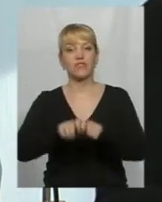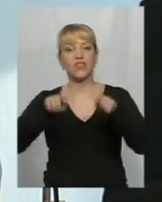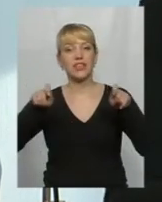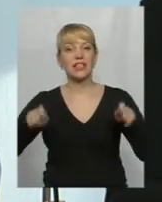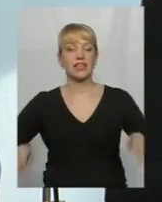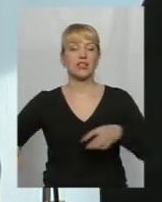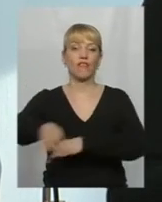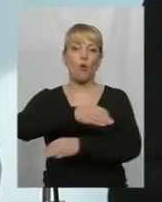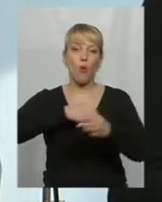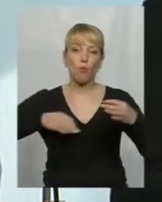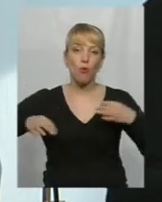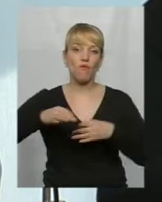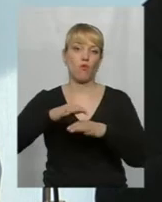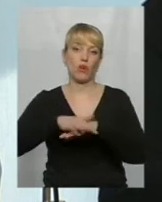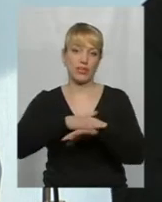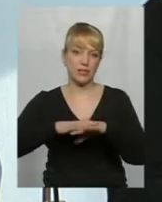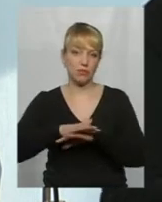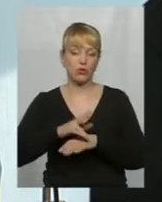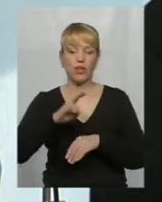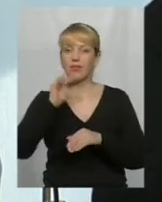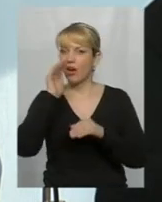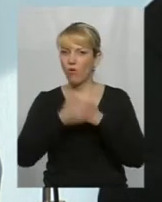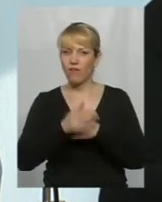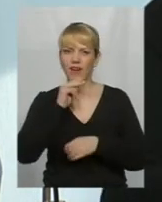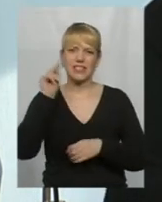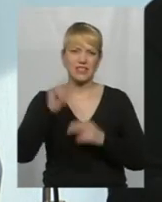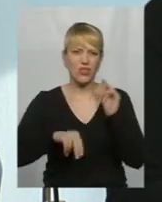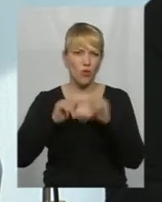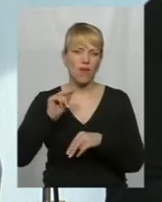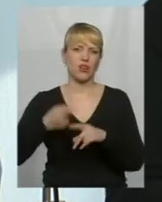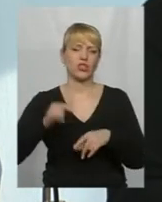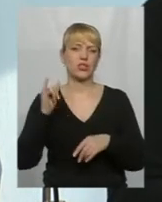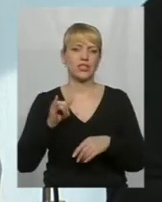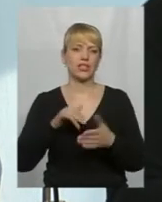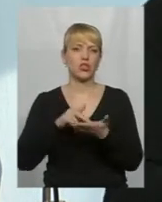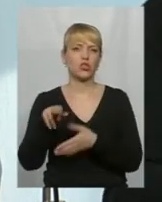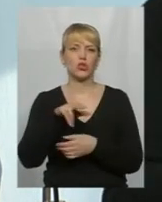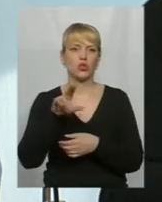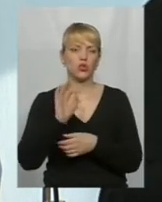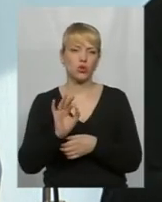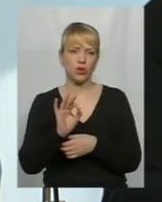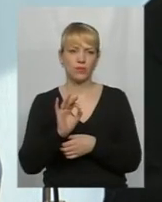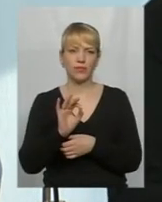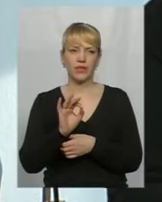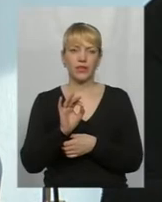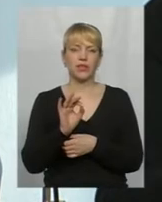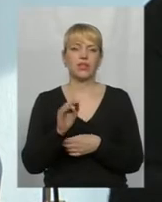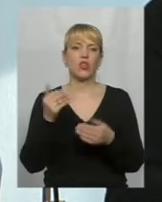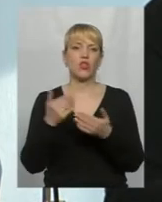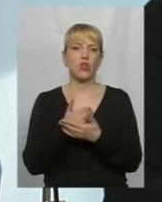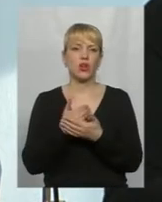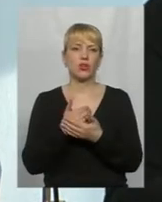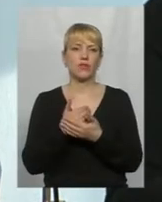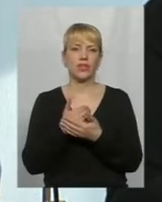спільноти, так далі, а не ховалося, звинувачувалося, дійшло до силових засобів,